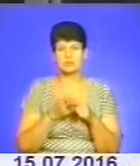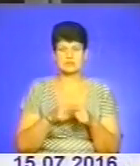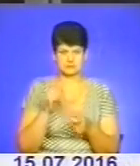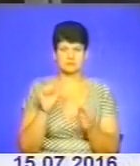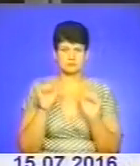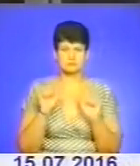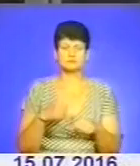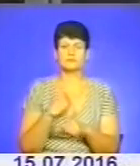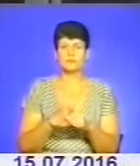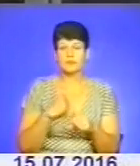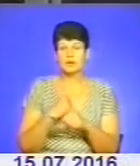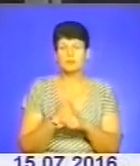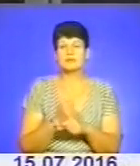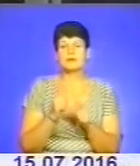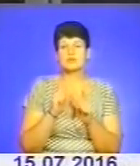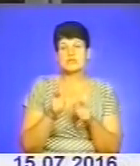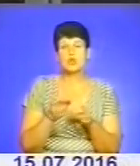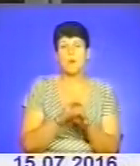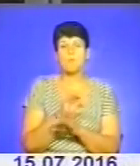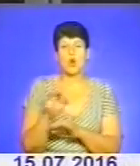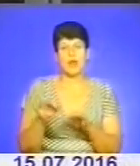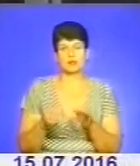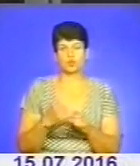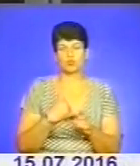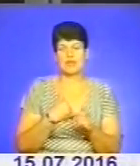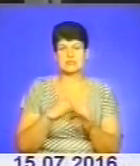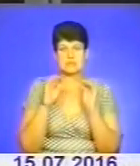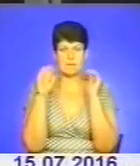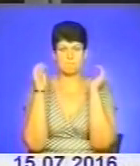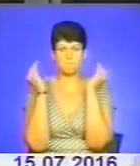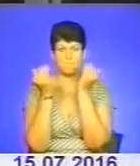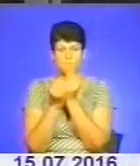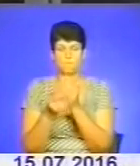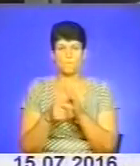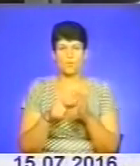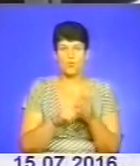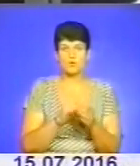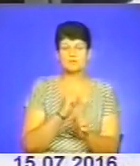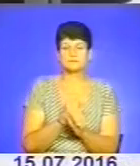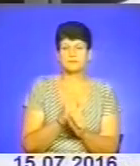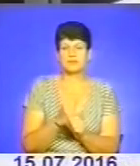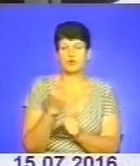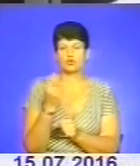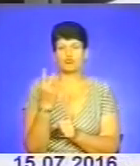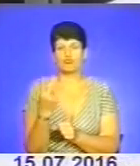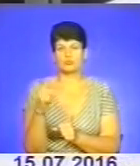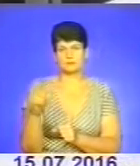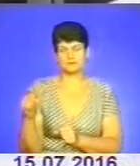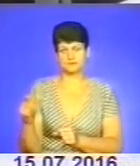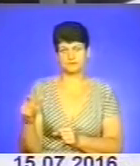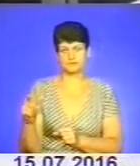Оскільки згідно проєкту, у нас бокси і палати розраховані на одного-двох пацієнтів.